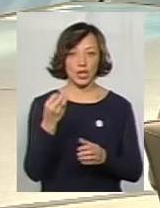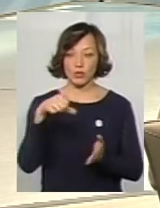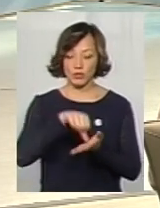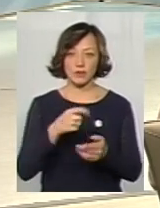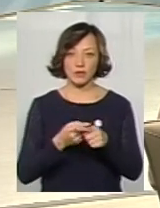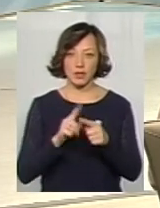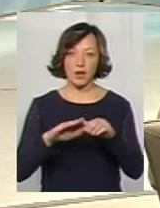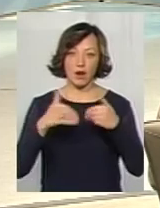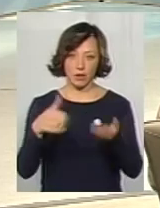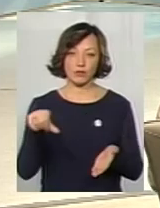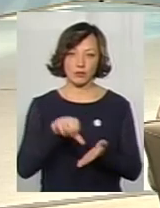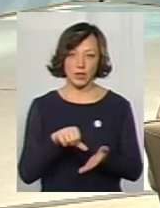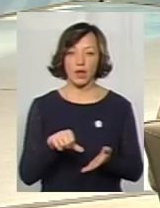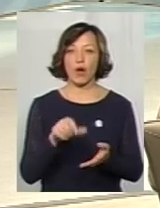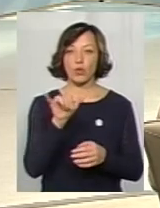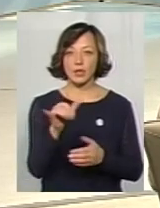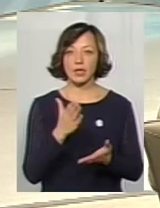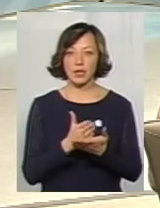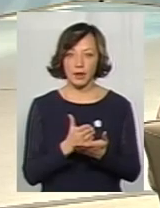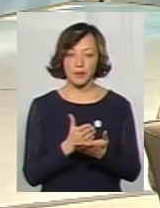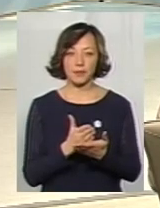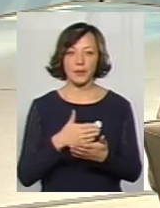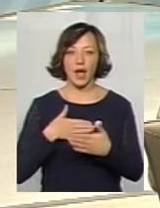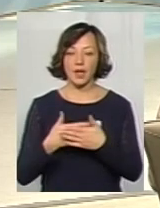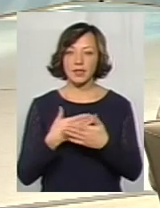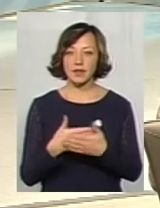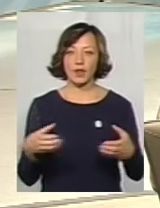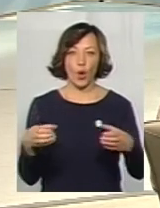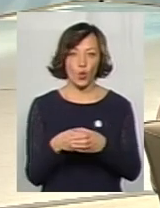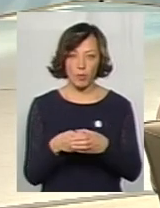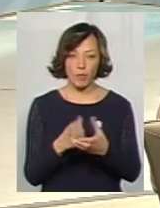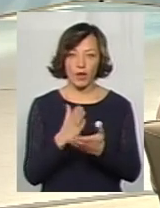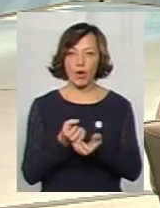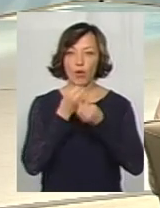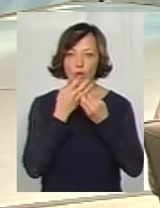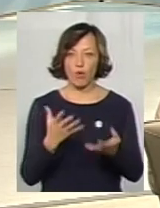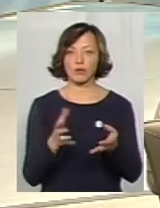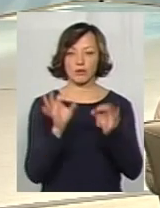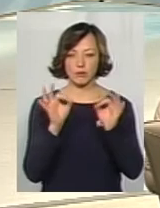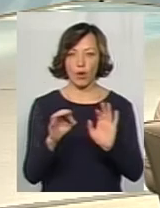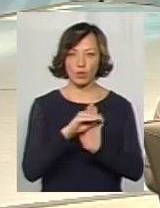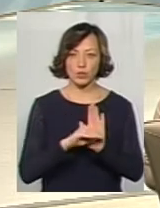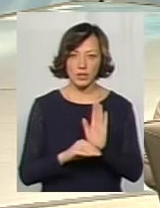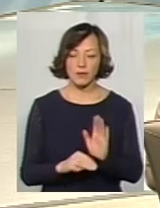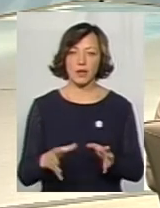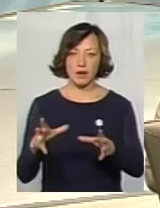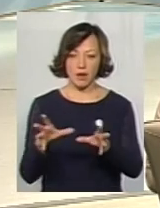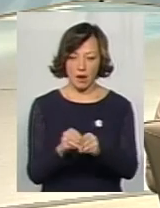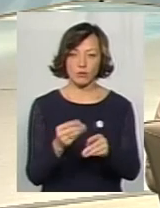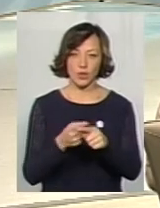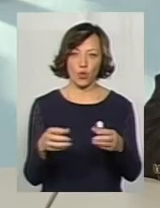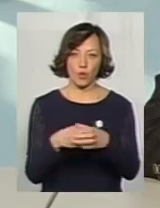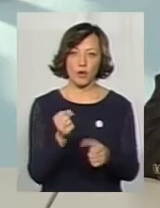участь, раджу взяти участь. В них і там доволі таки активна, ініціативна група, хороша, конструктивна. Ну, і ми разом з нею